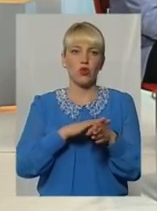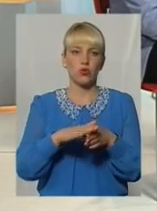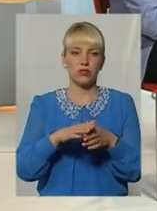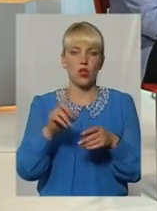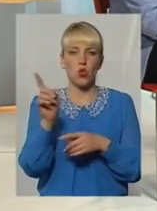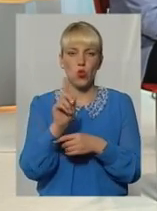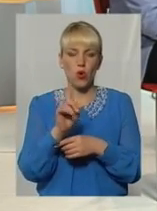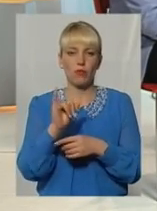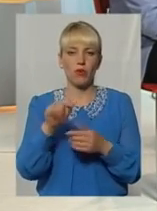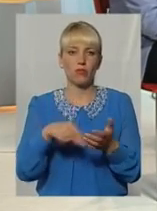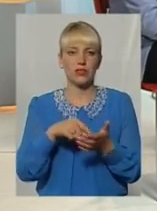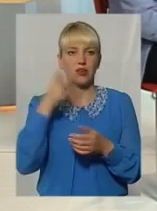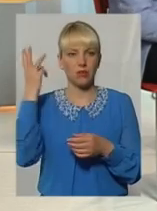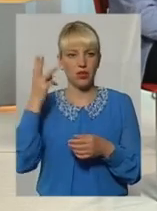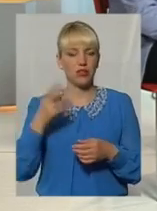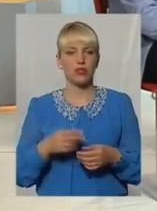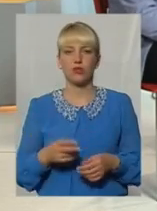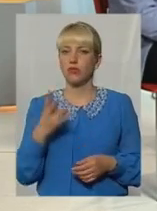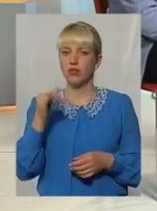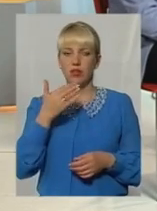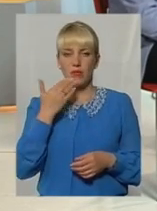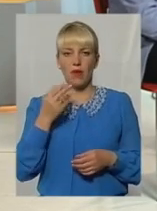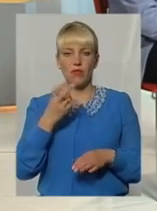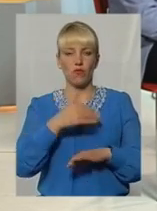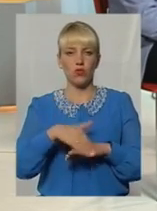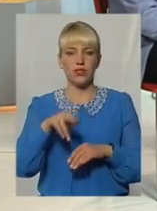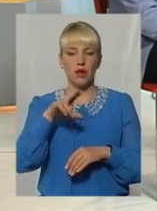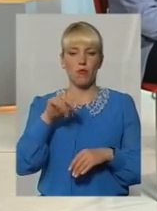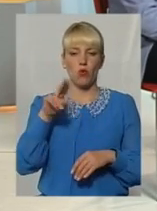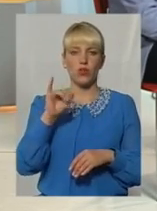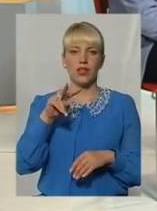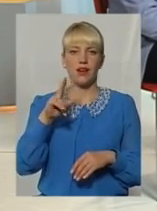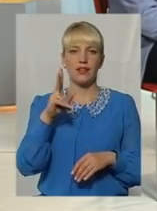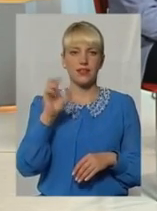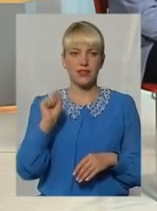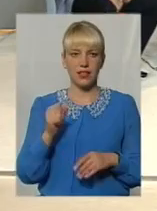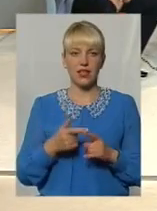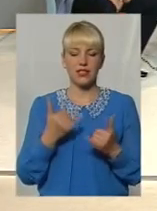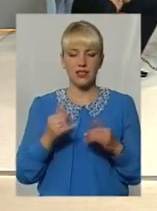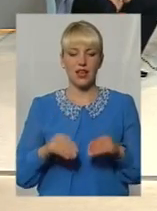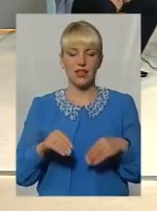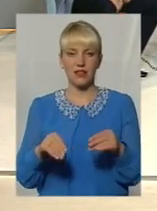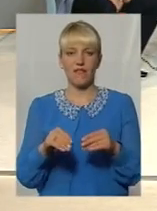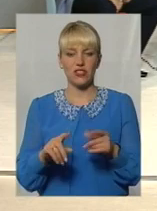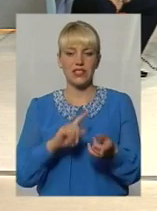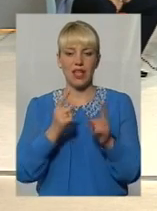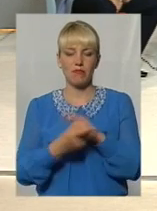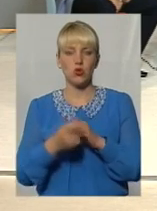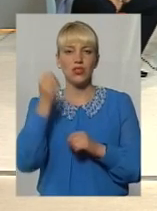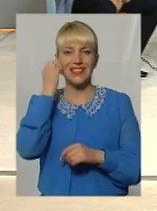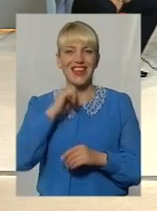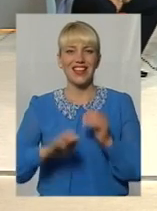Хмельницькому, зокрема? А от, власне, по Подільській зараз висаджені на заміну старих дерев, по Подільській напроти